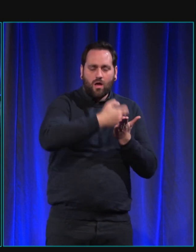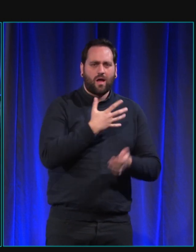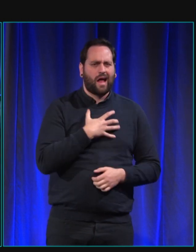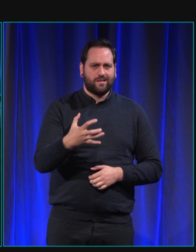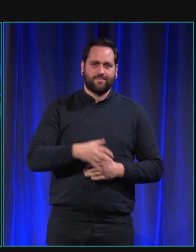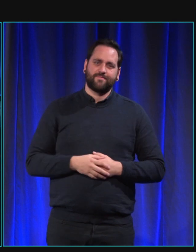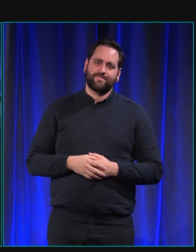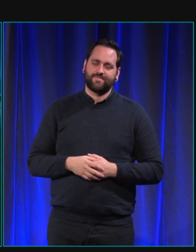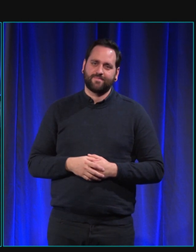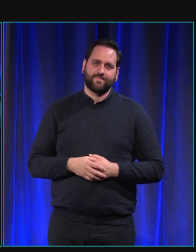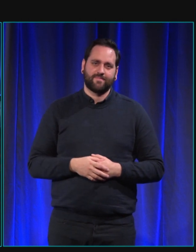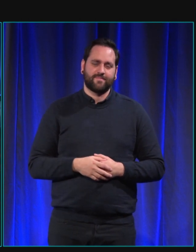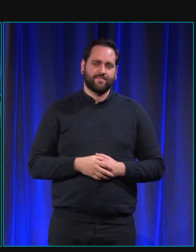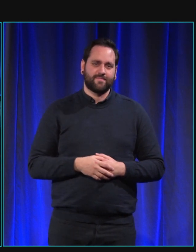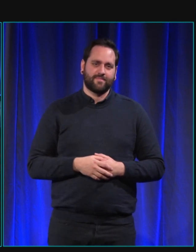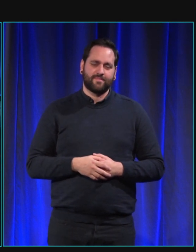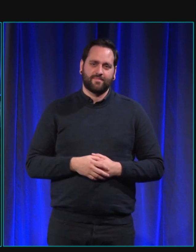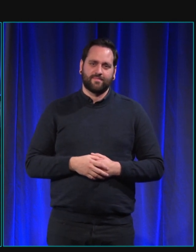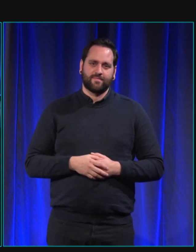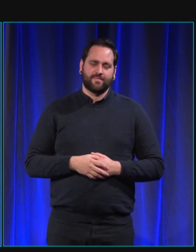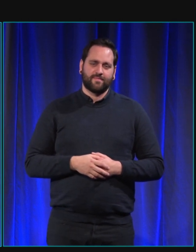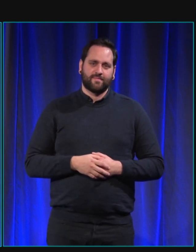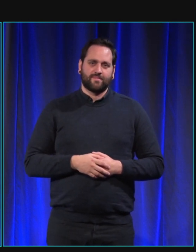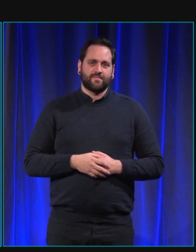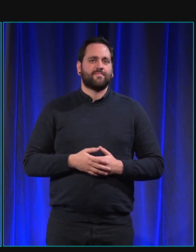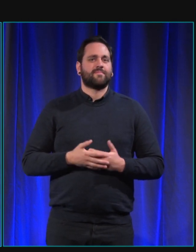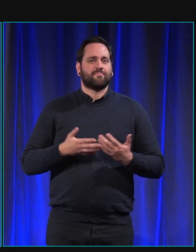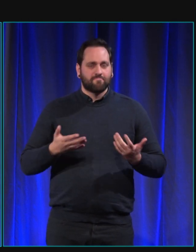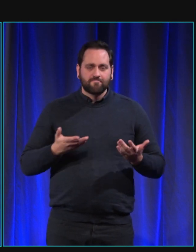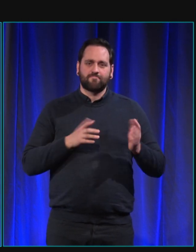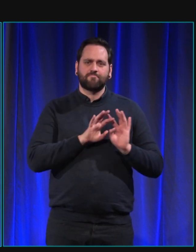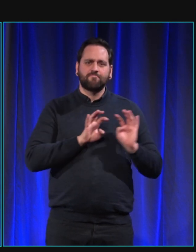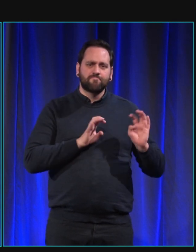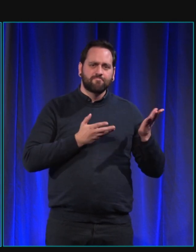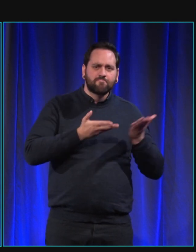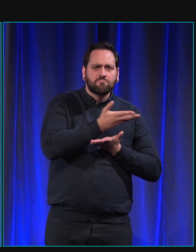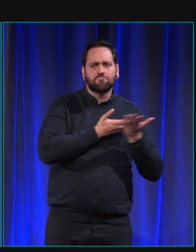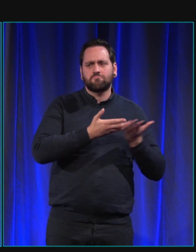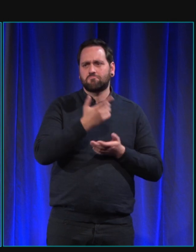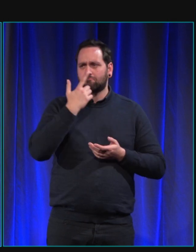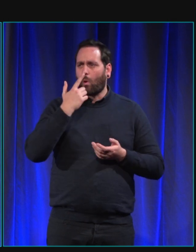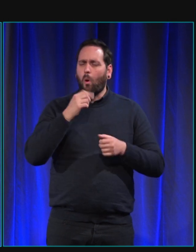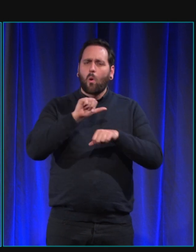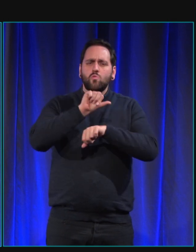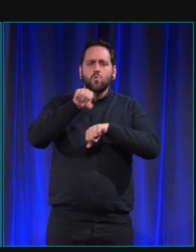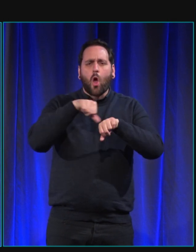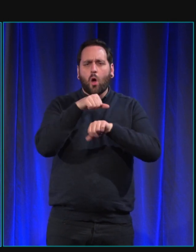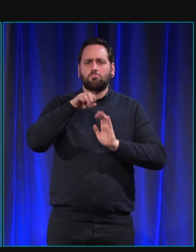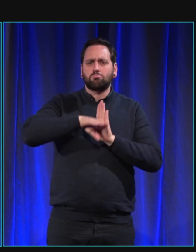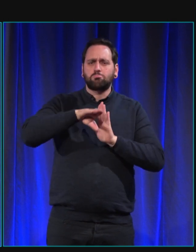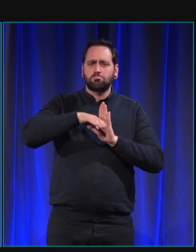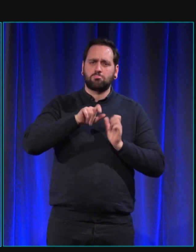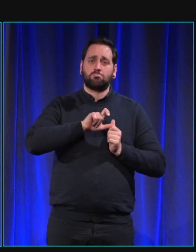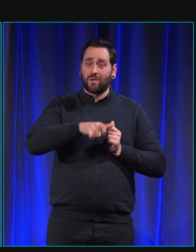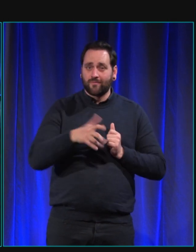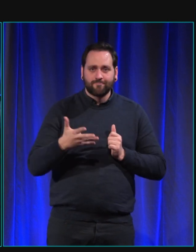Voilà, vous en saurez beaucoup plus. Après cette table ronde, en fait, qui va durer peut-être une petite heure, un peu moins, on aura un temps d'échange avec